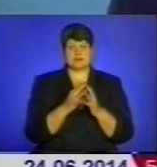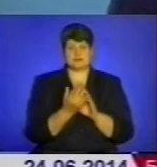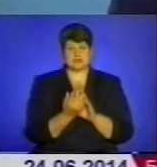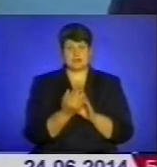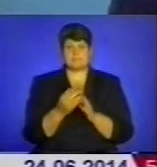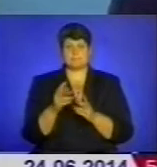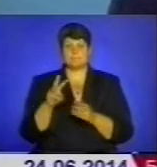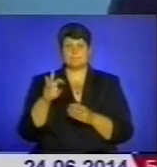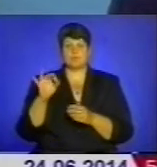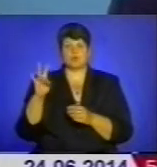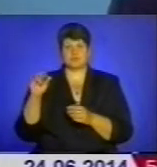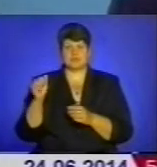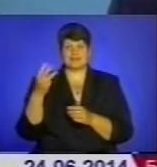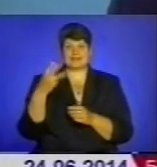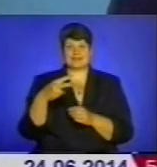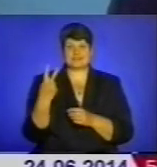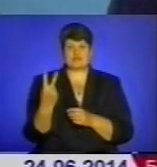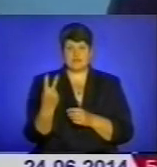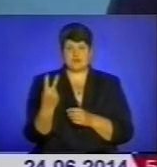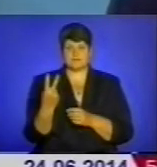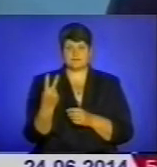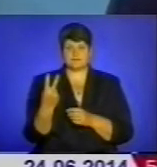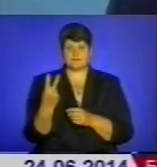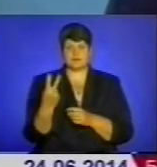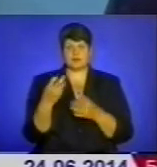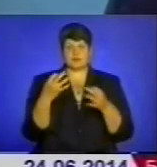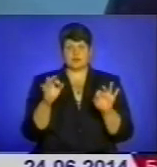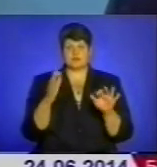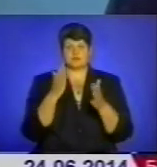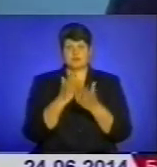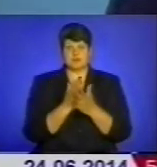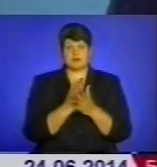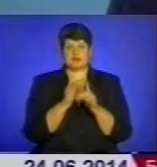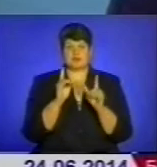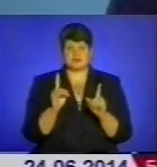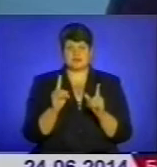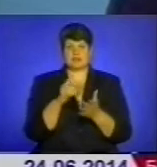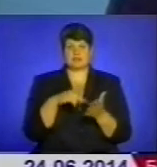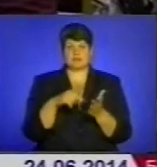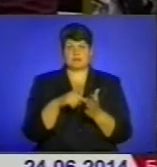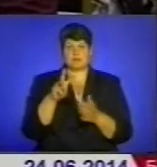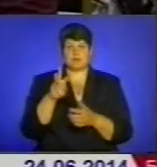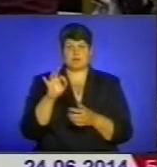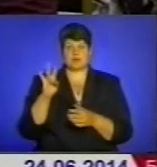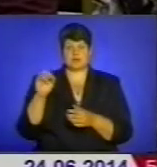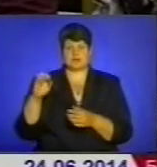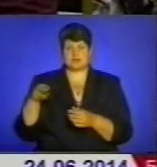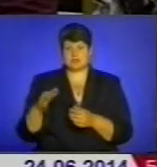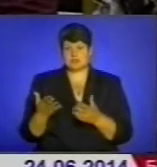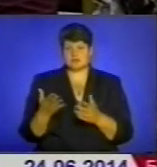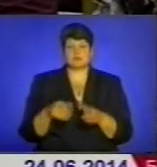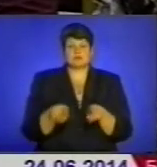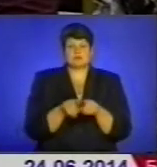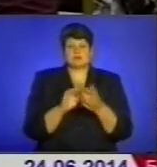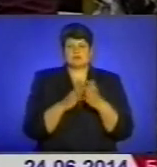Монастирський район – 32, паспортизоване лише сміттєзвалище міста Монастирська. Аналогічна ситуація